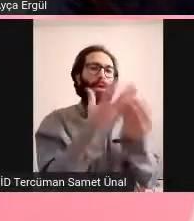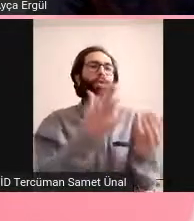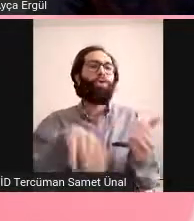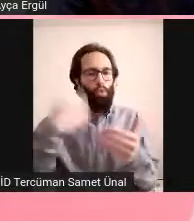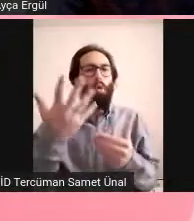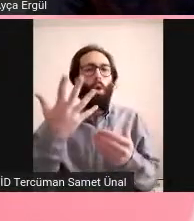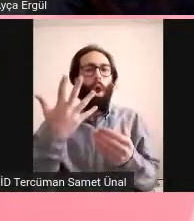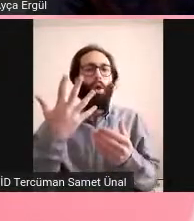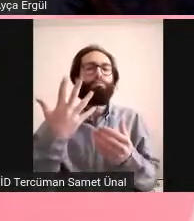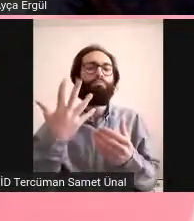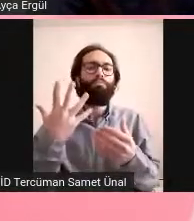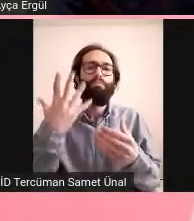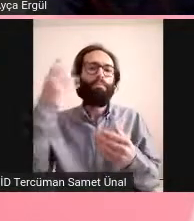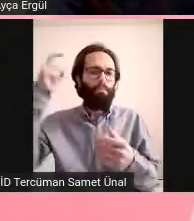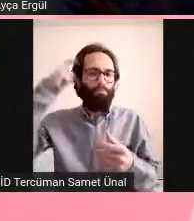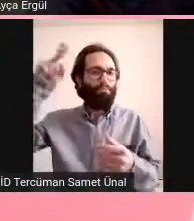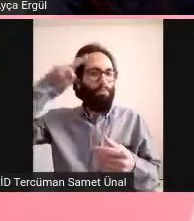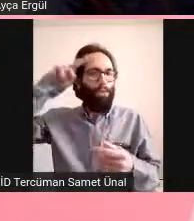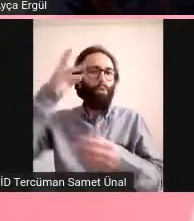belirtiler.